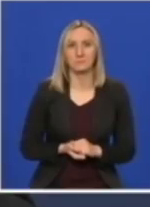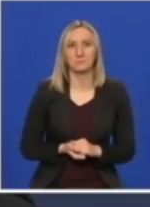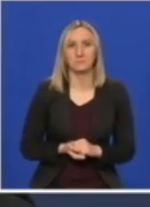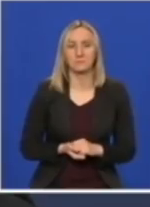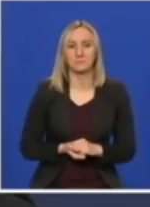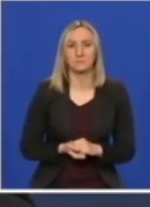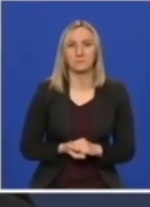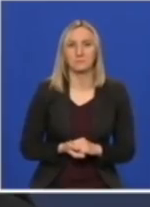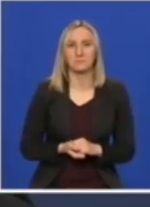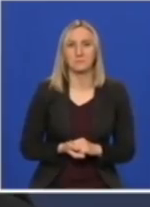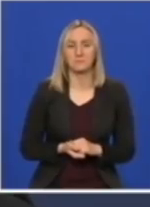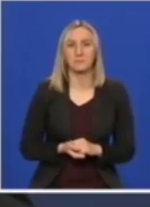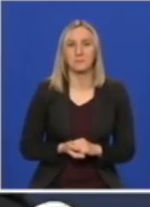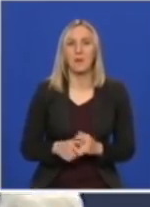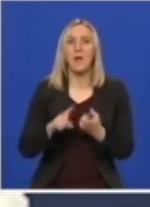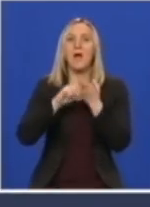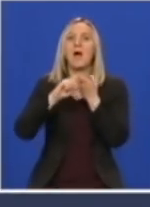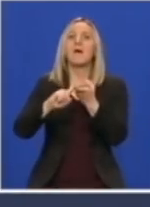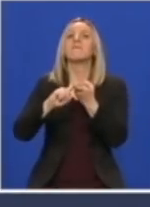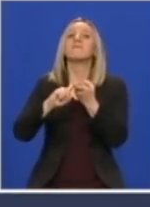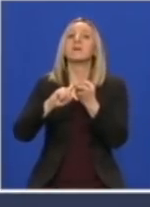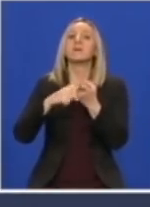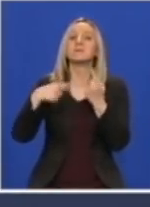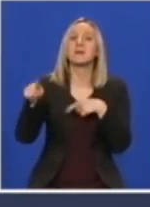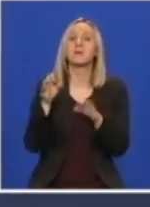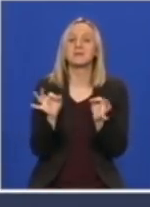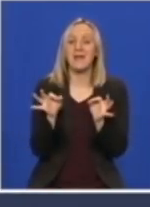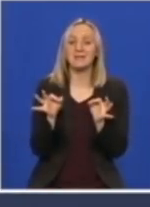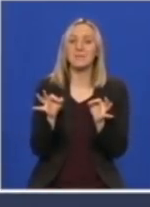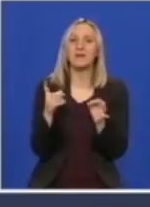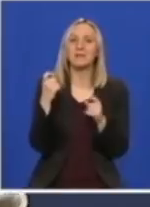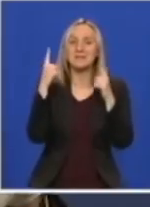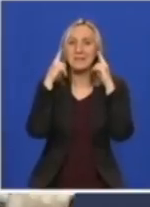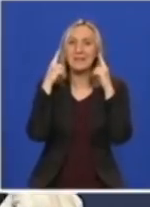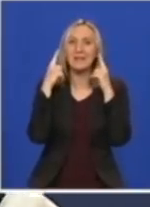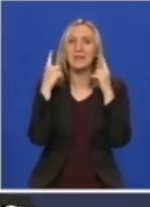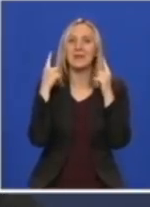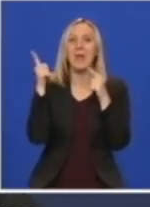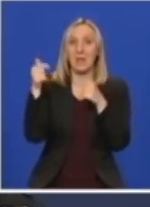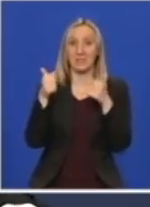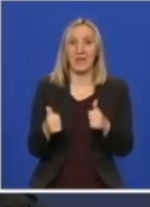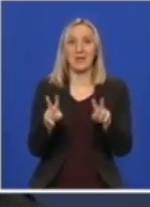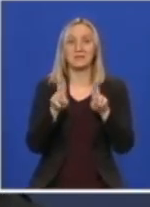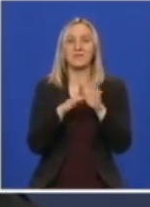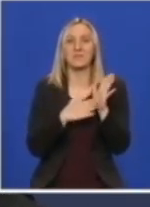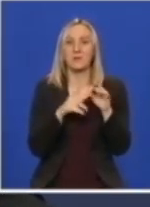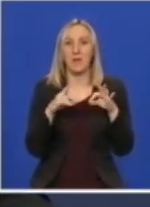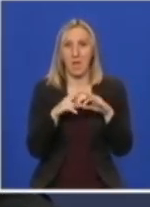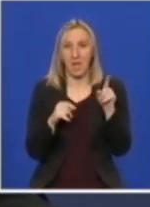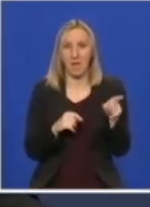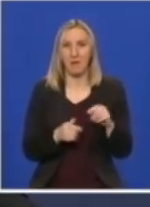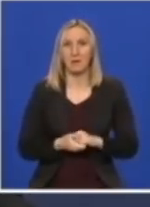Što se tiče boravka eksperata iz Kine, oni su danas na Vojno-medicinskoj akademiji,